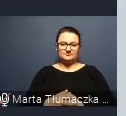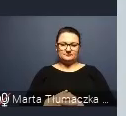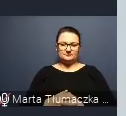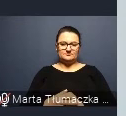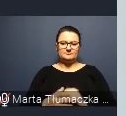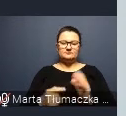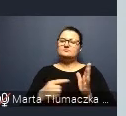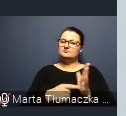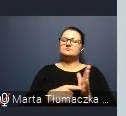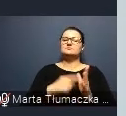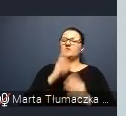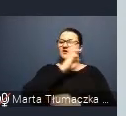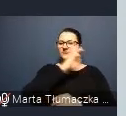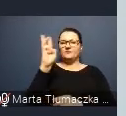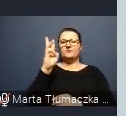że tak powiem,